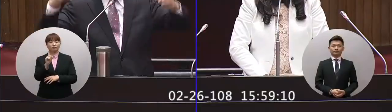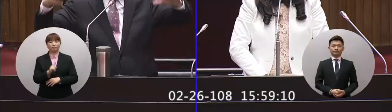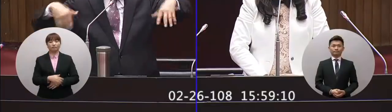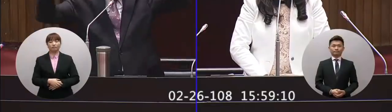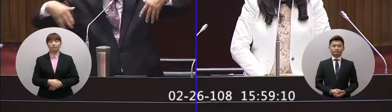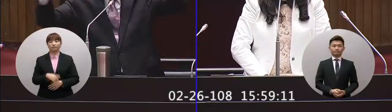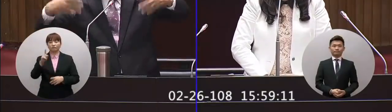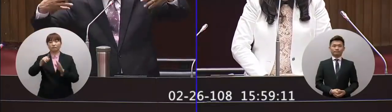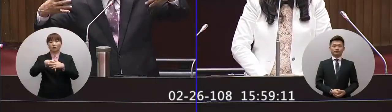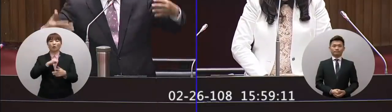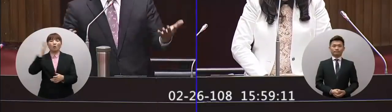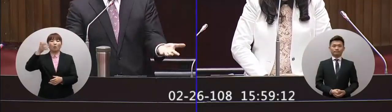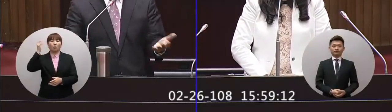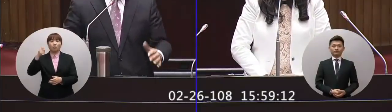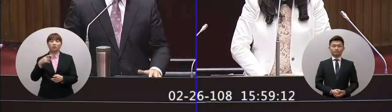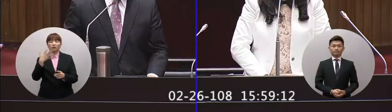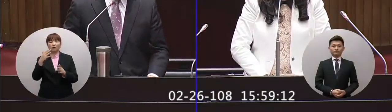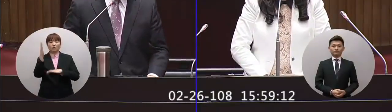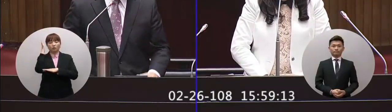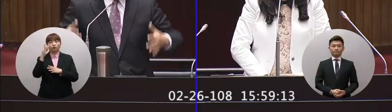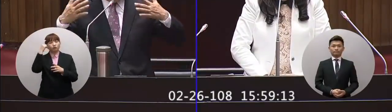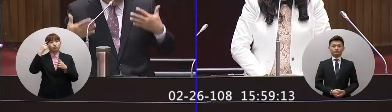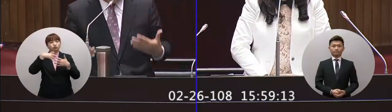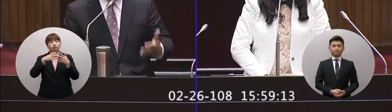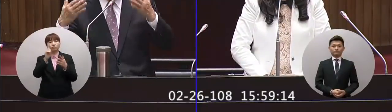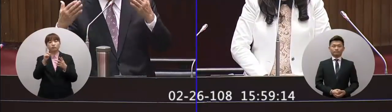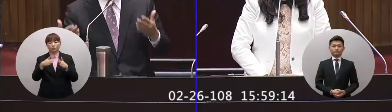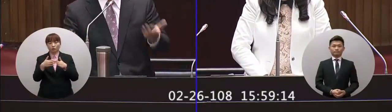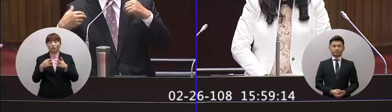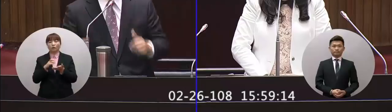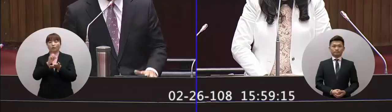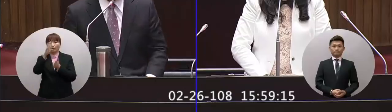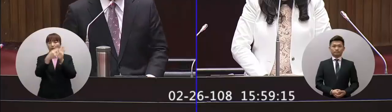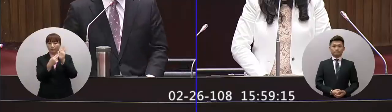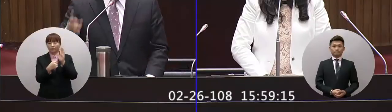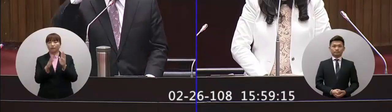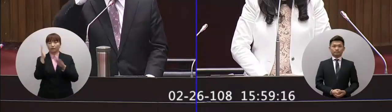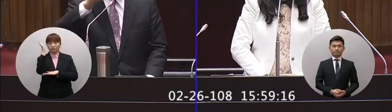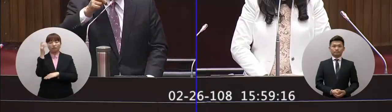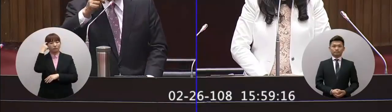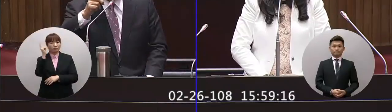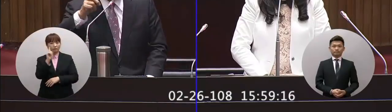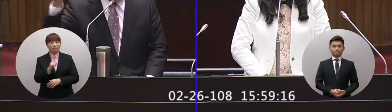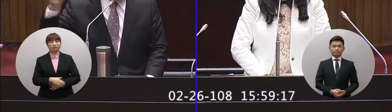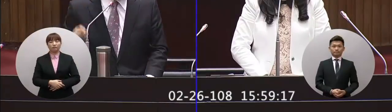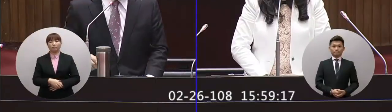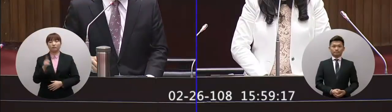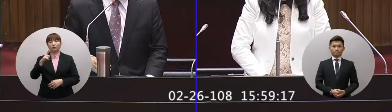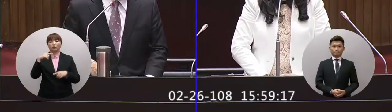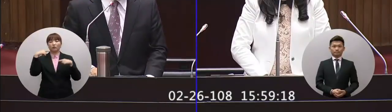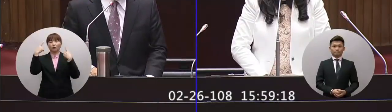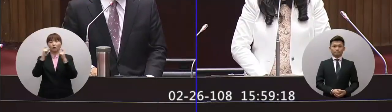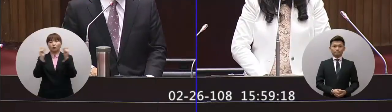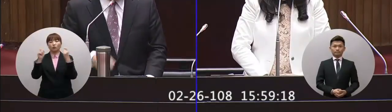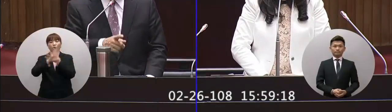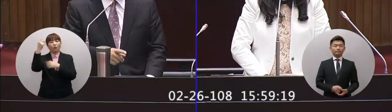所以你光自己一直講你不知道政府態度嗎我現在跟你表示政府態度你長年履居